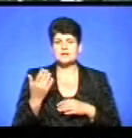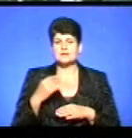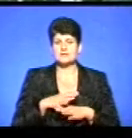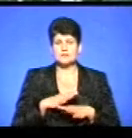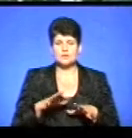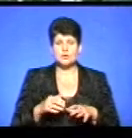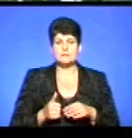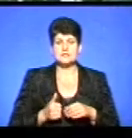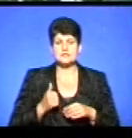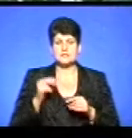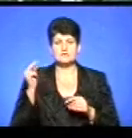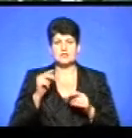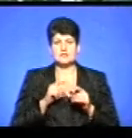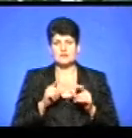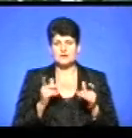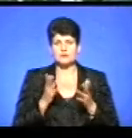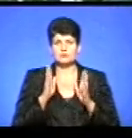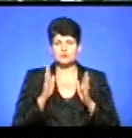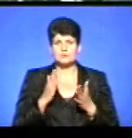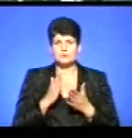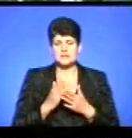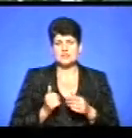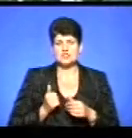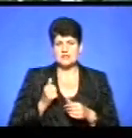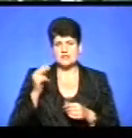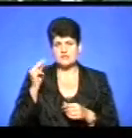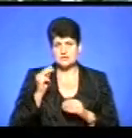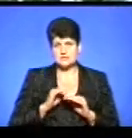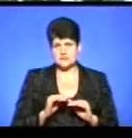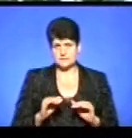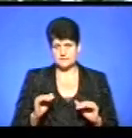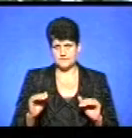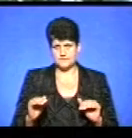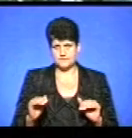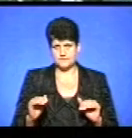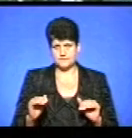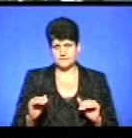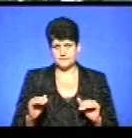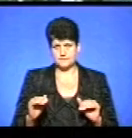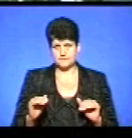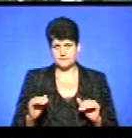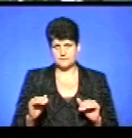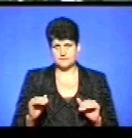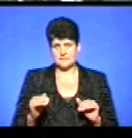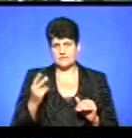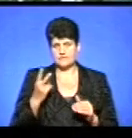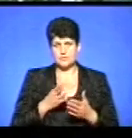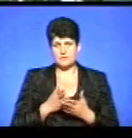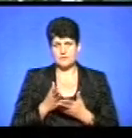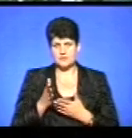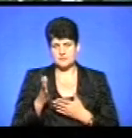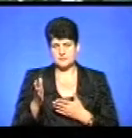Престижний навчальний заклад, в якому будуть мати за честь навчатися учні. За двома напрямками,